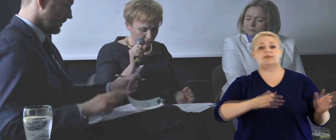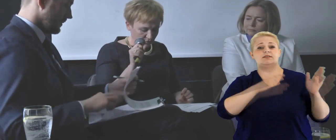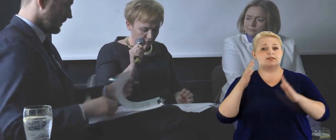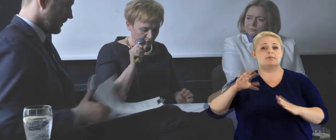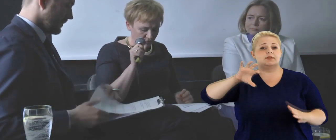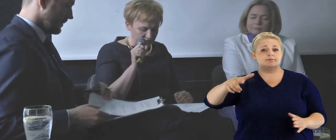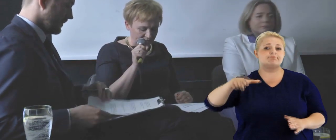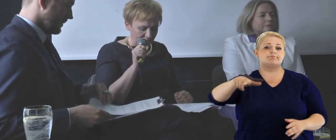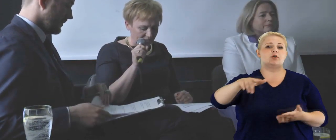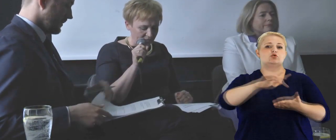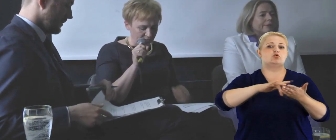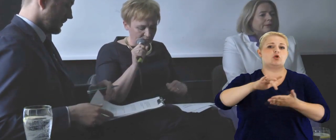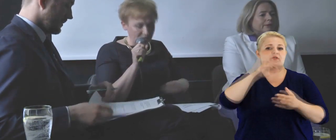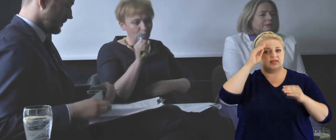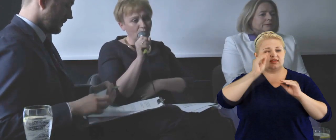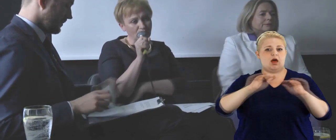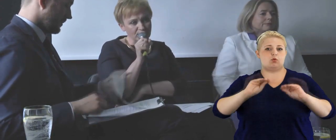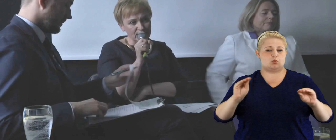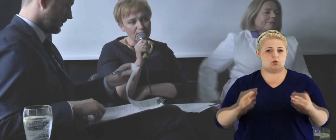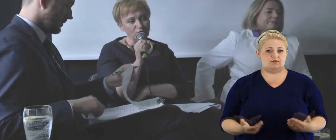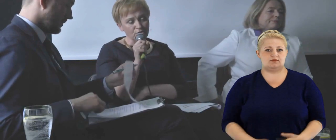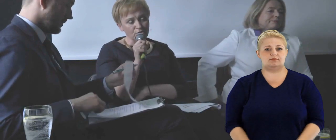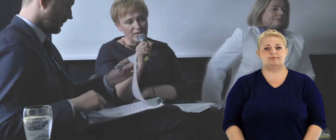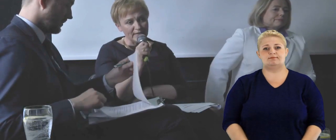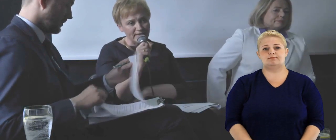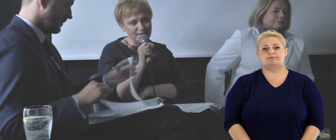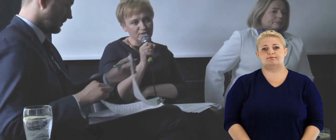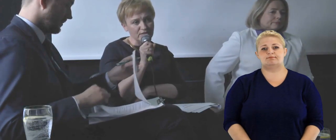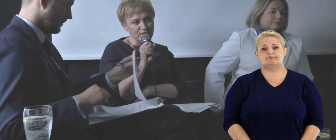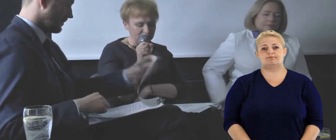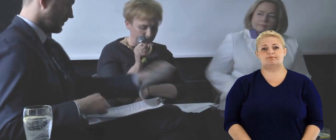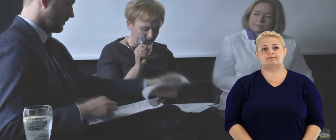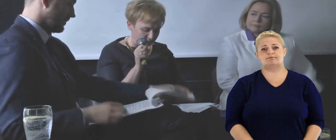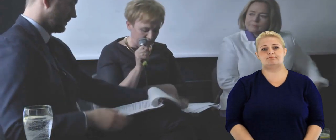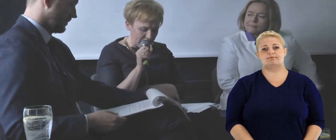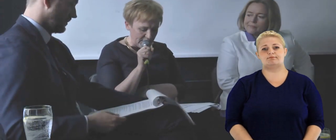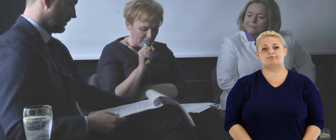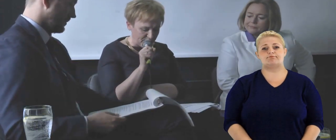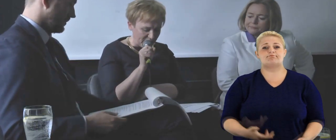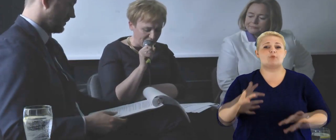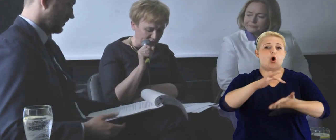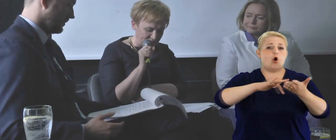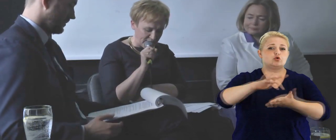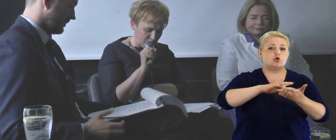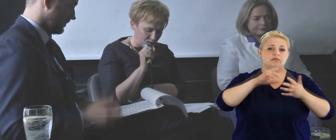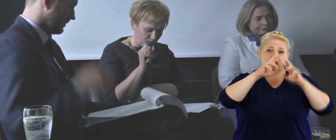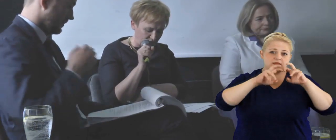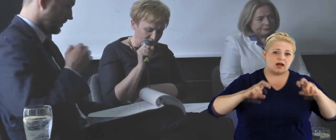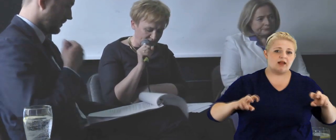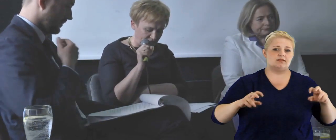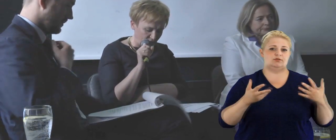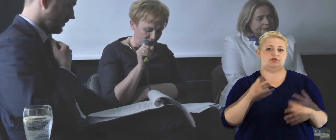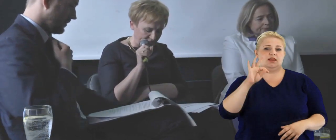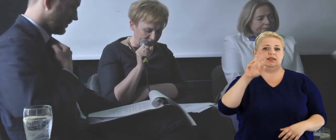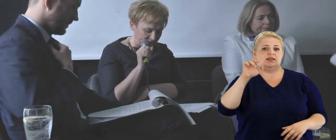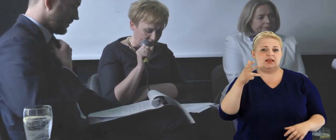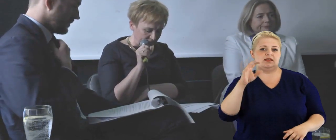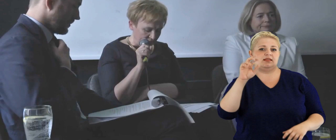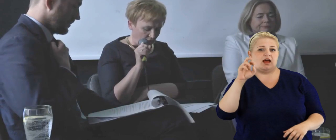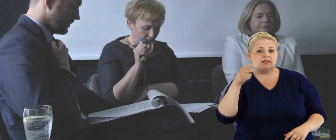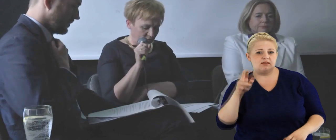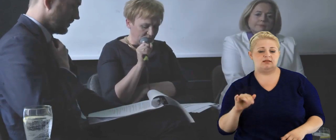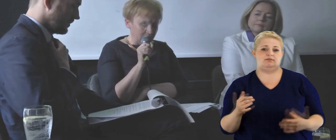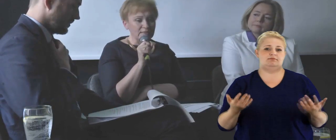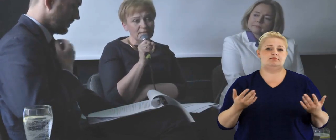to środowiska naukowe, ośrodki analityczne, think tanki, też prawie 500 podmiotów zarejestrowanych